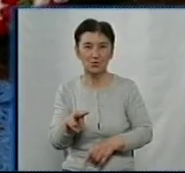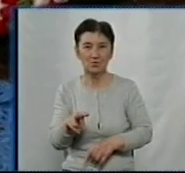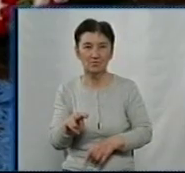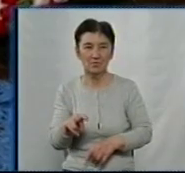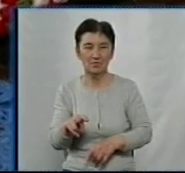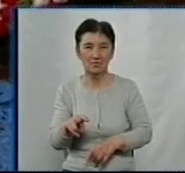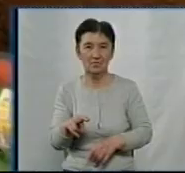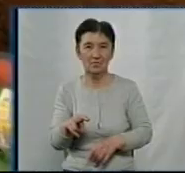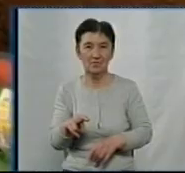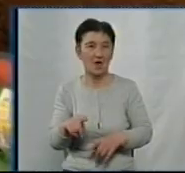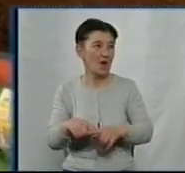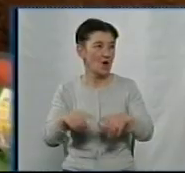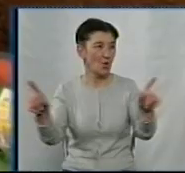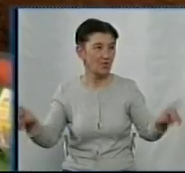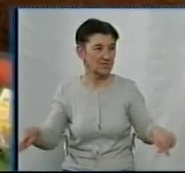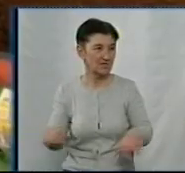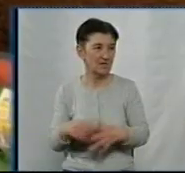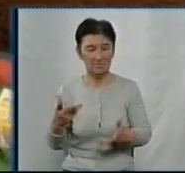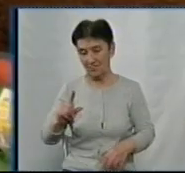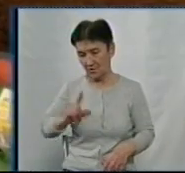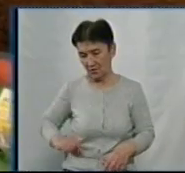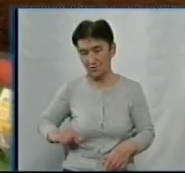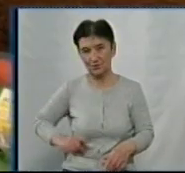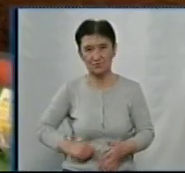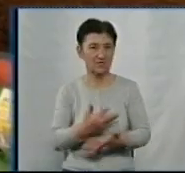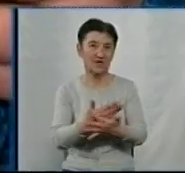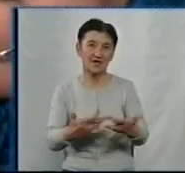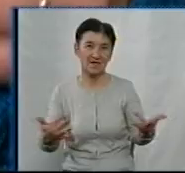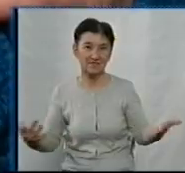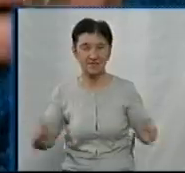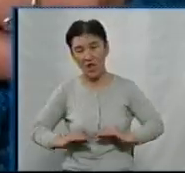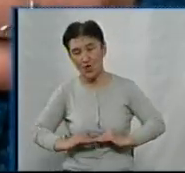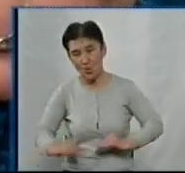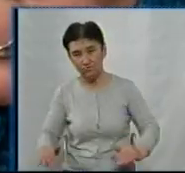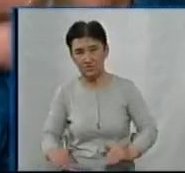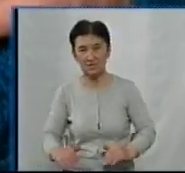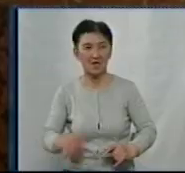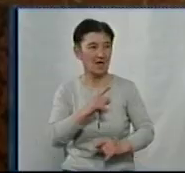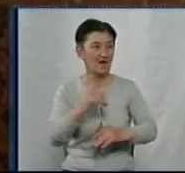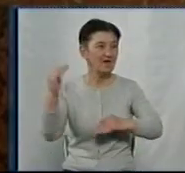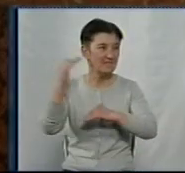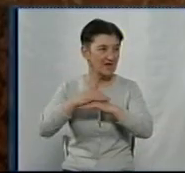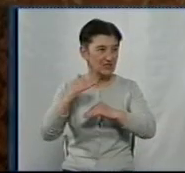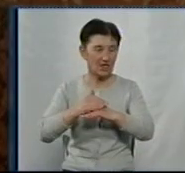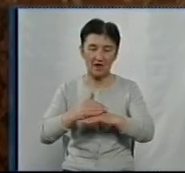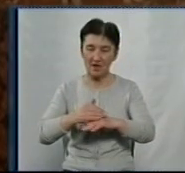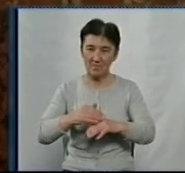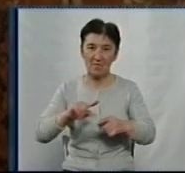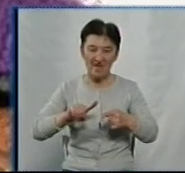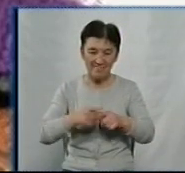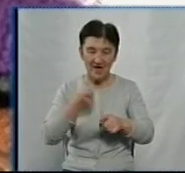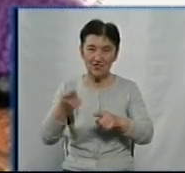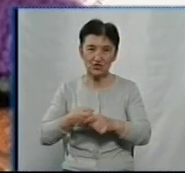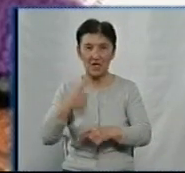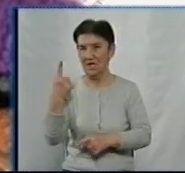на виписку. Ну, так костюмчики різні, юпочки. В'яжа вечорами після роботи, розповідає Любов. Каже, за